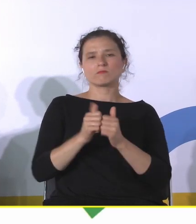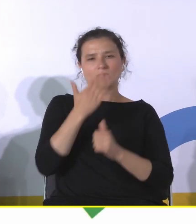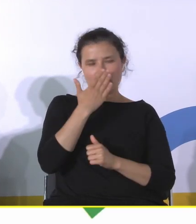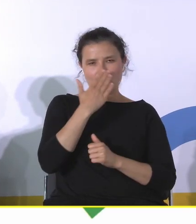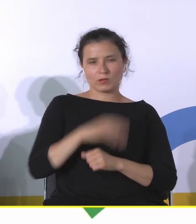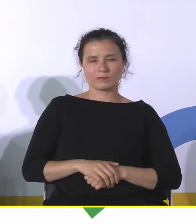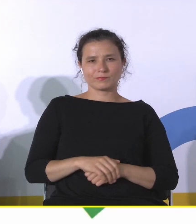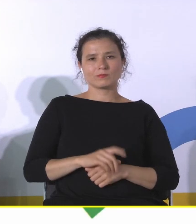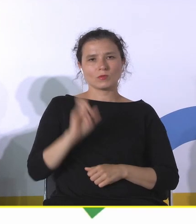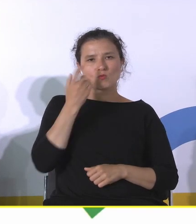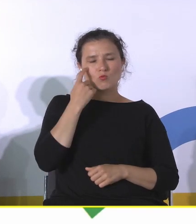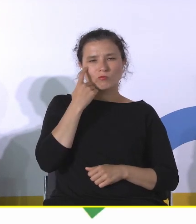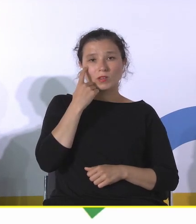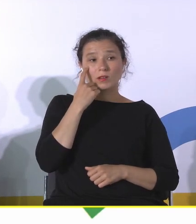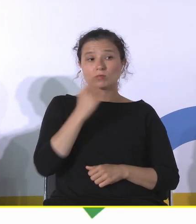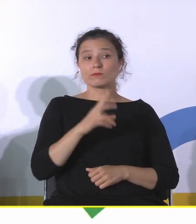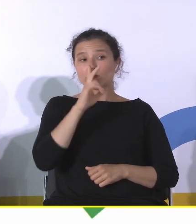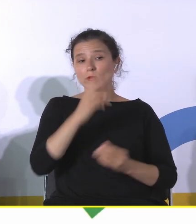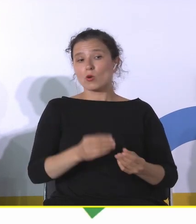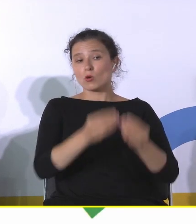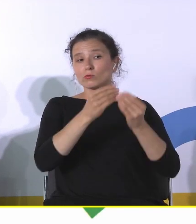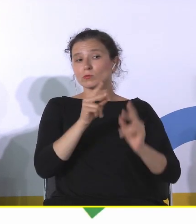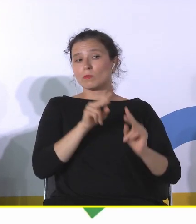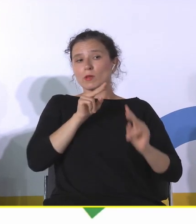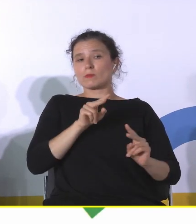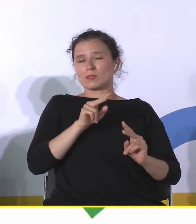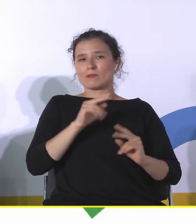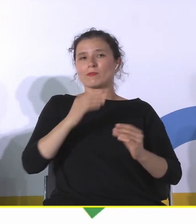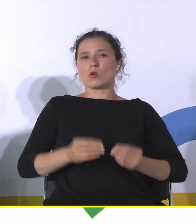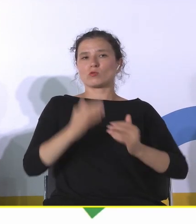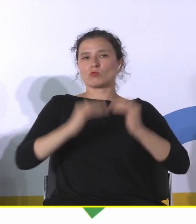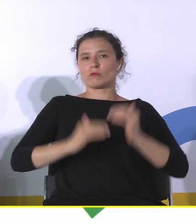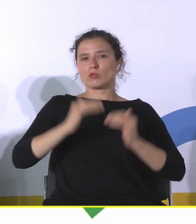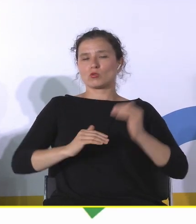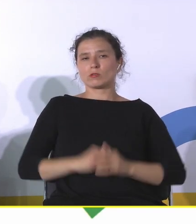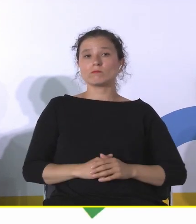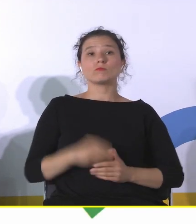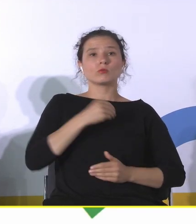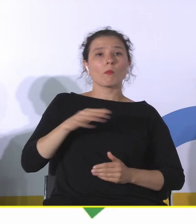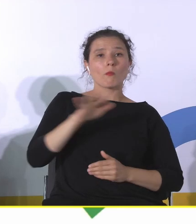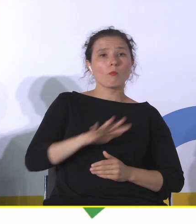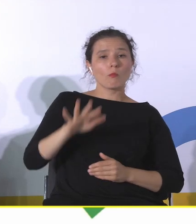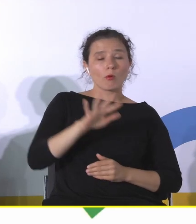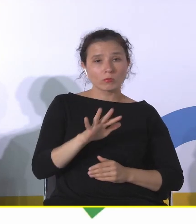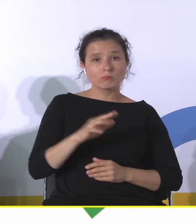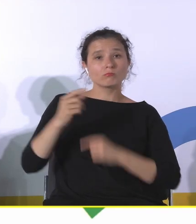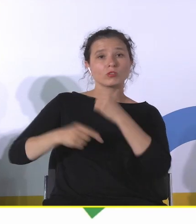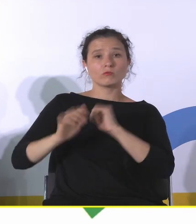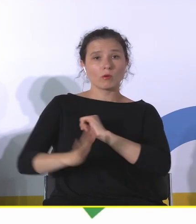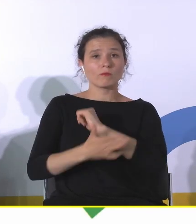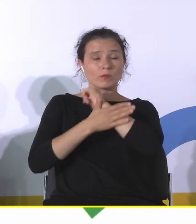jeżeli na ten rozwój spojrzymy poprzez pryzmat zrównoważonego rozwoju. Czy w Polsce dziedzictwo wspiera realizację celów